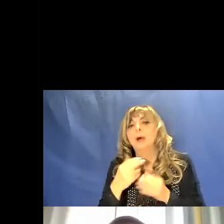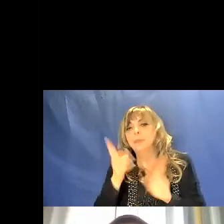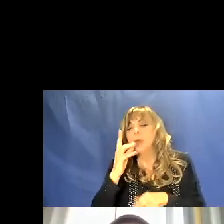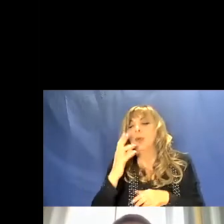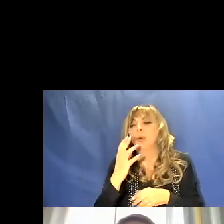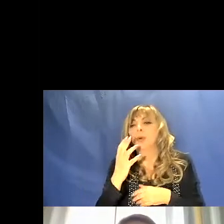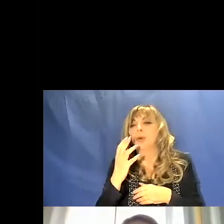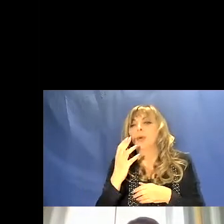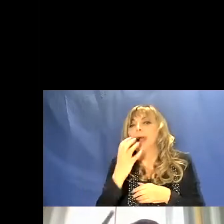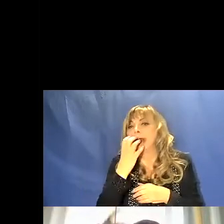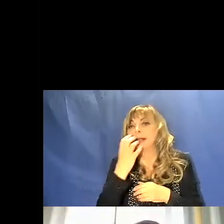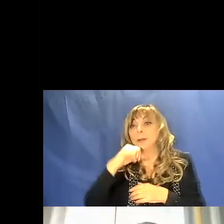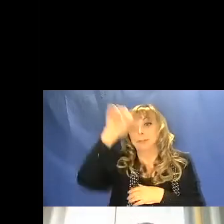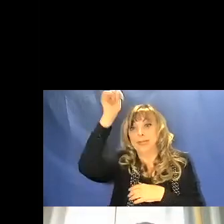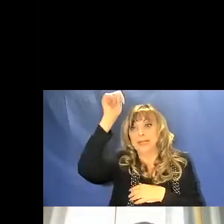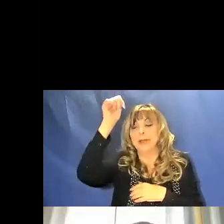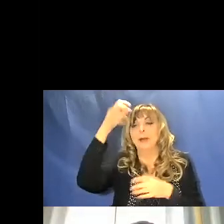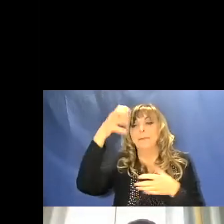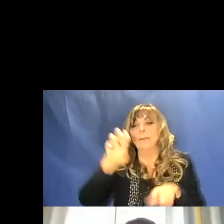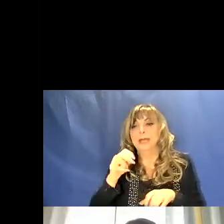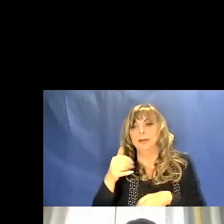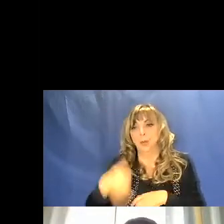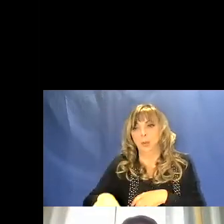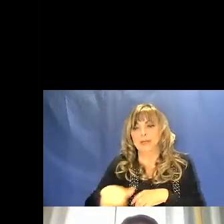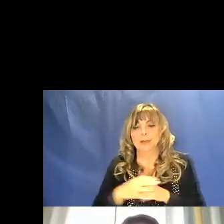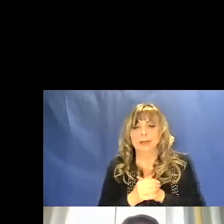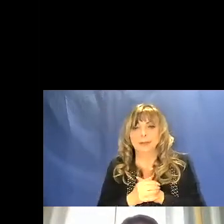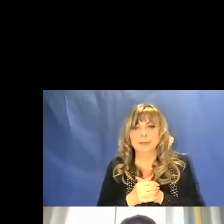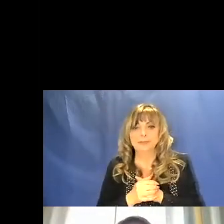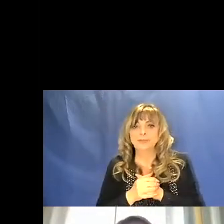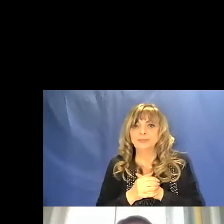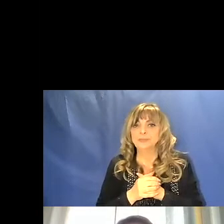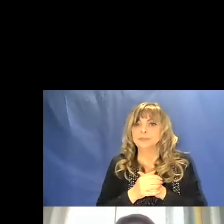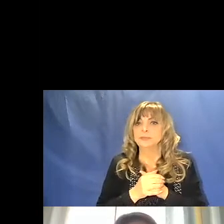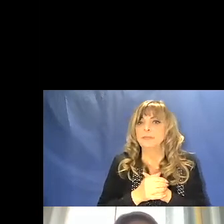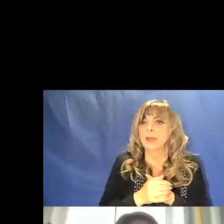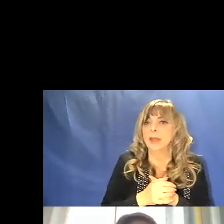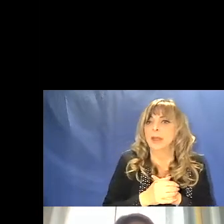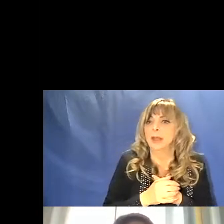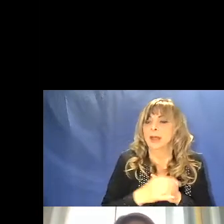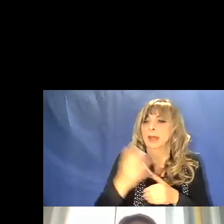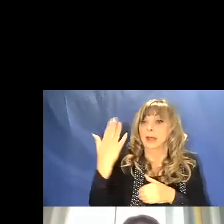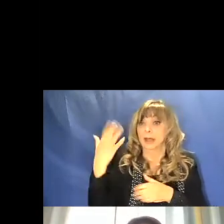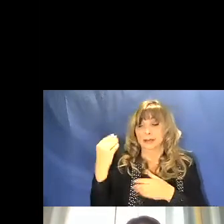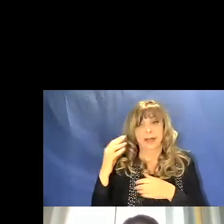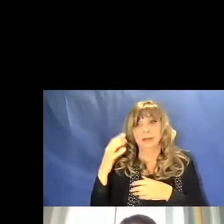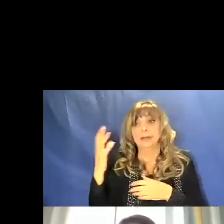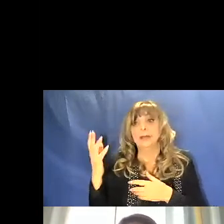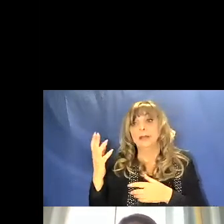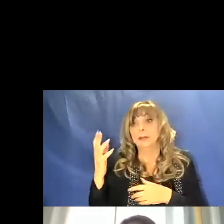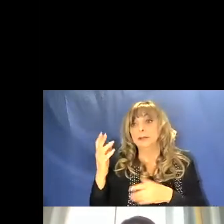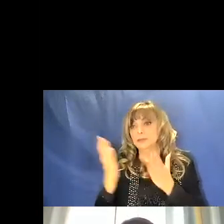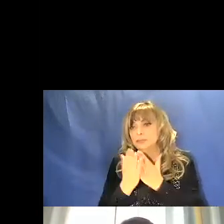per memorizzare l'ordine di queste classe spettrale, generazioni di astronomi si sono